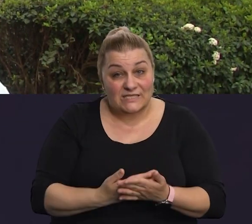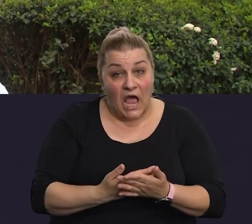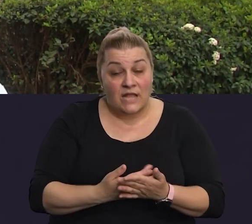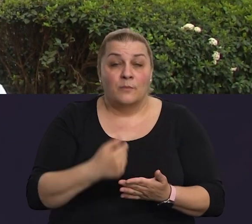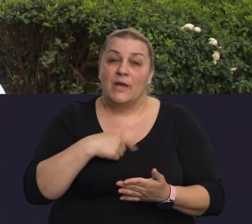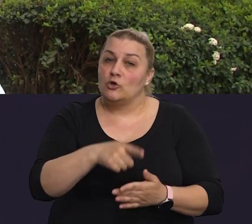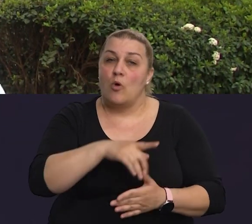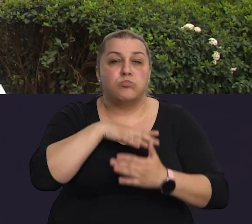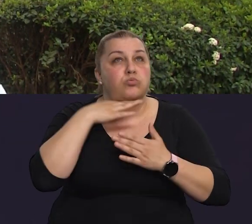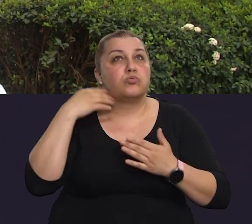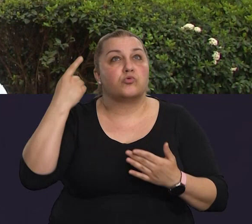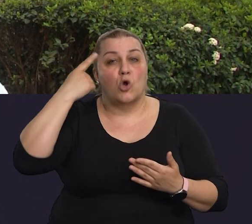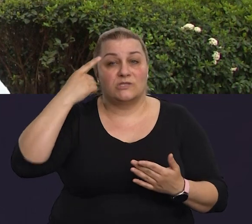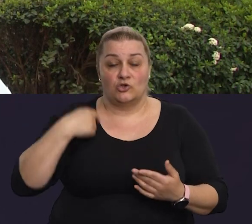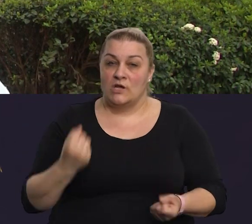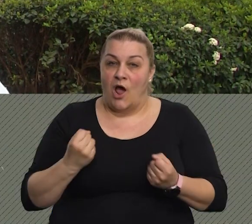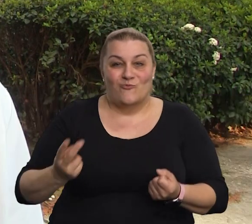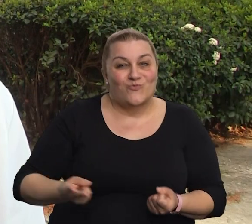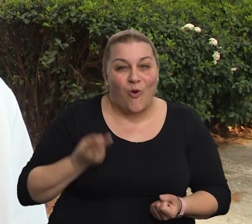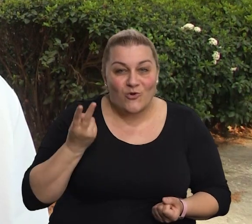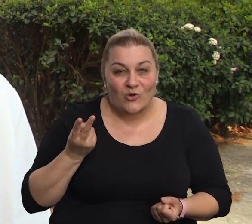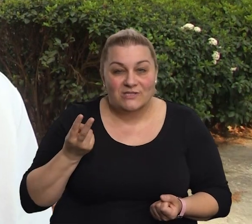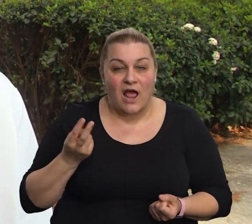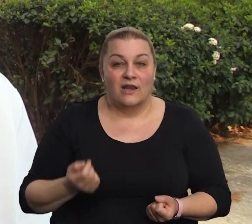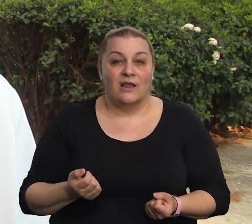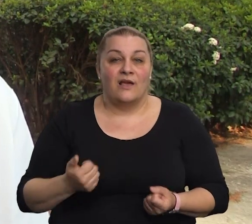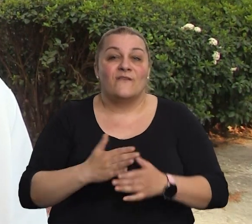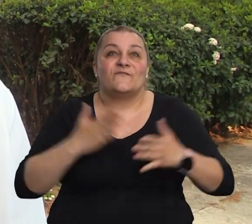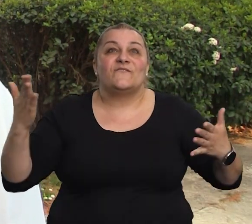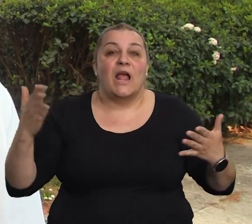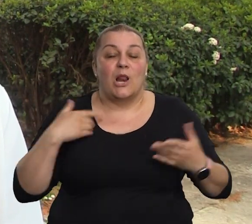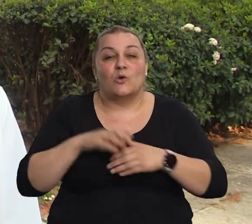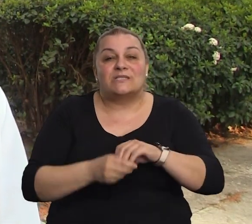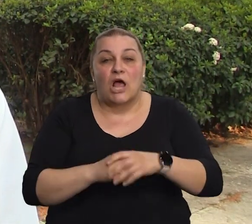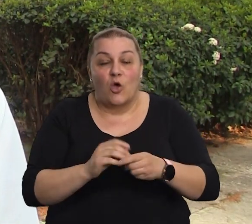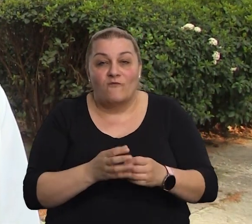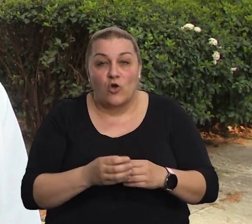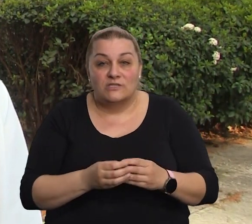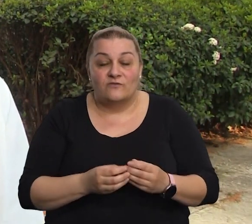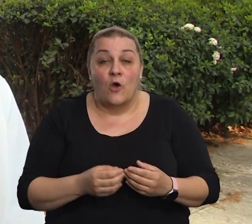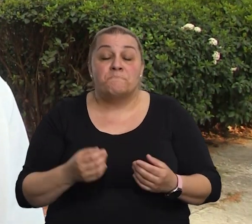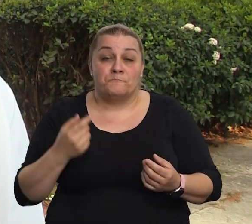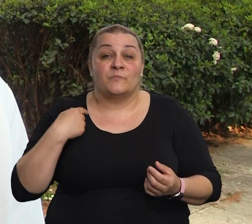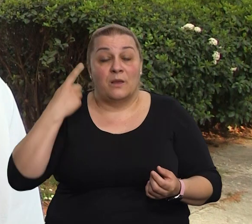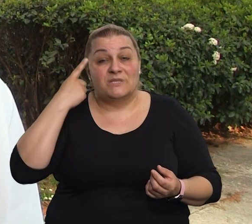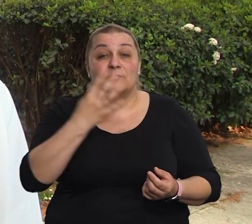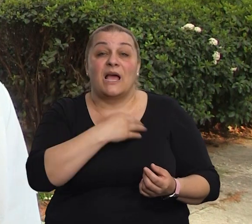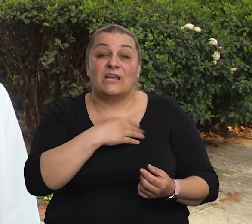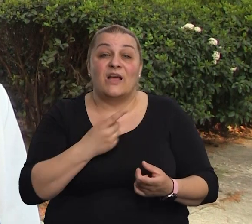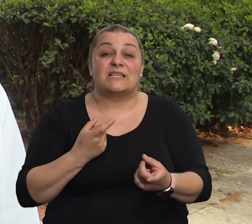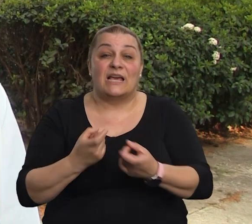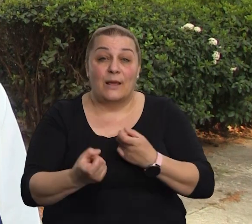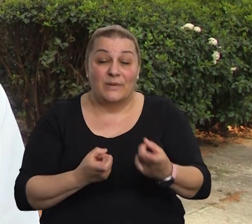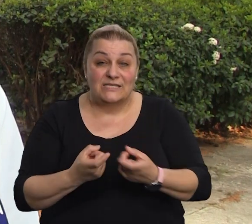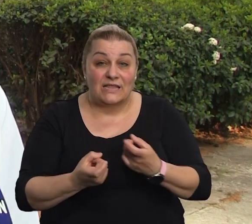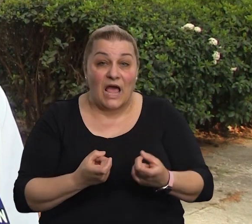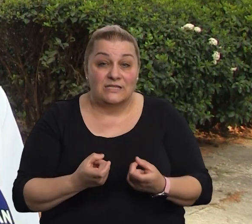puno znači, na to sam ponosan i jedno je veliko zadovoljstvo i mislim da je hrvatska reprezentacija